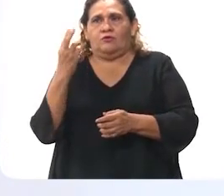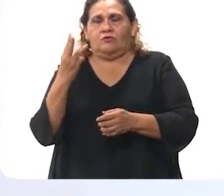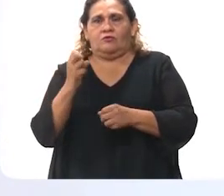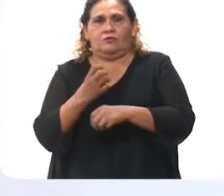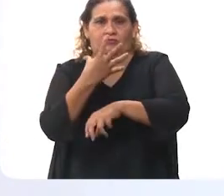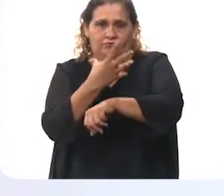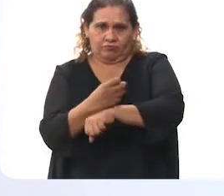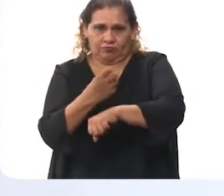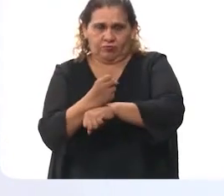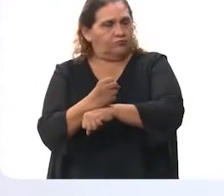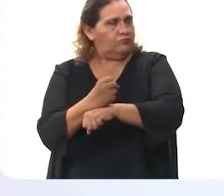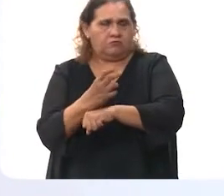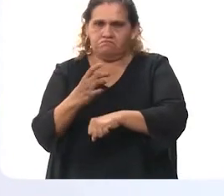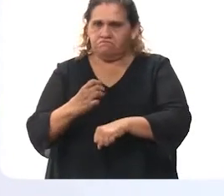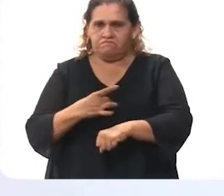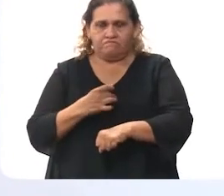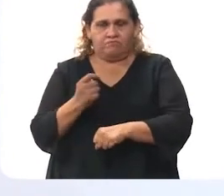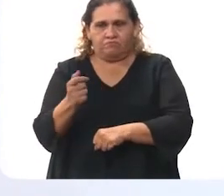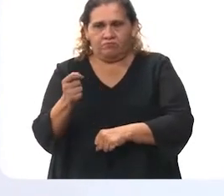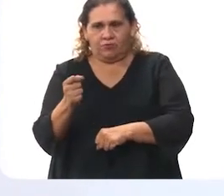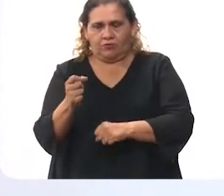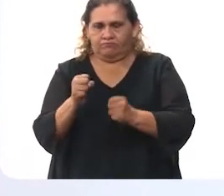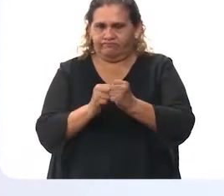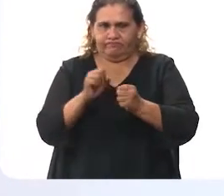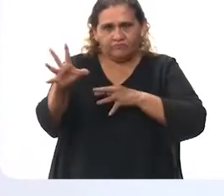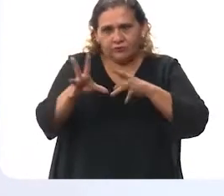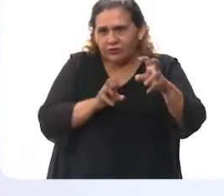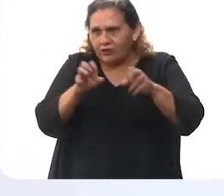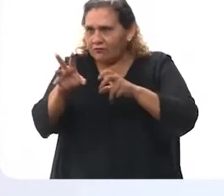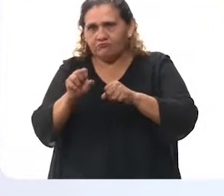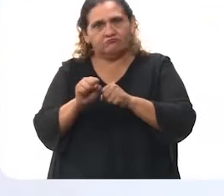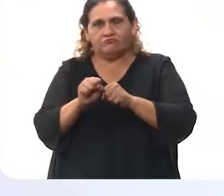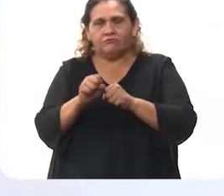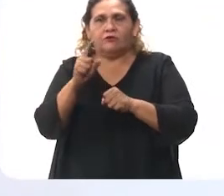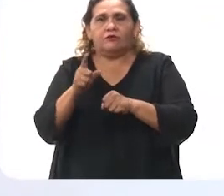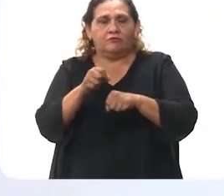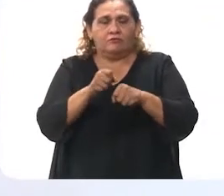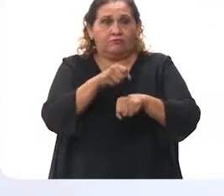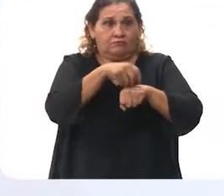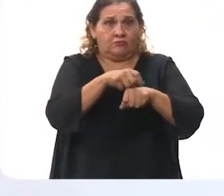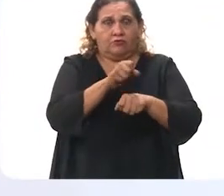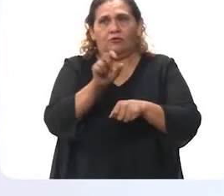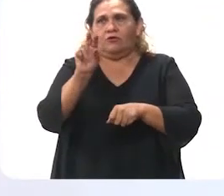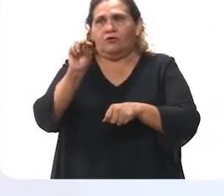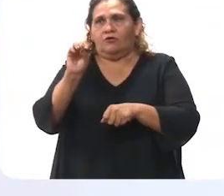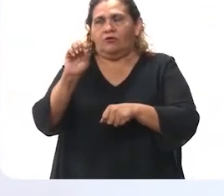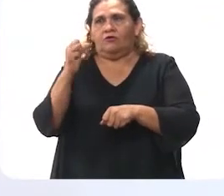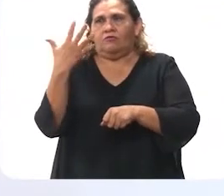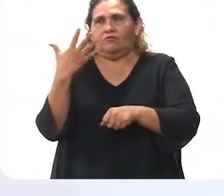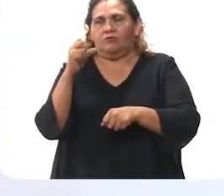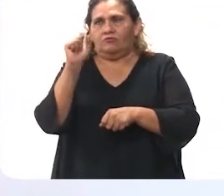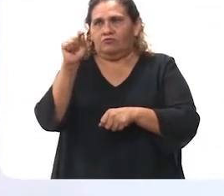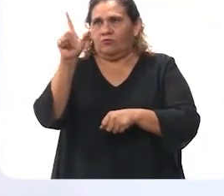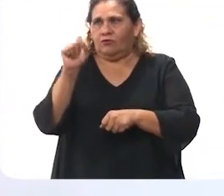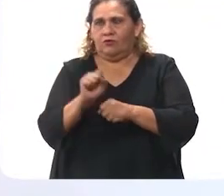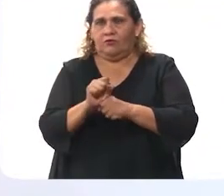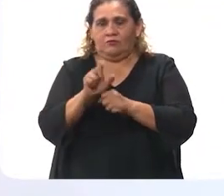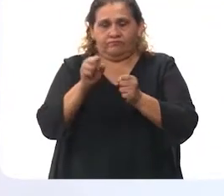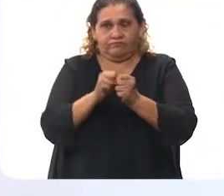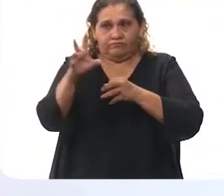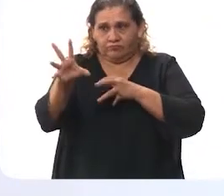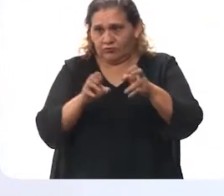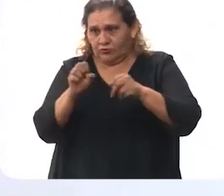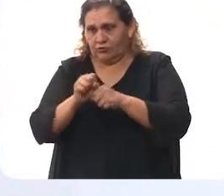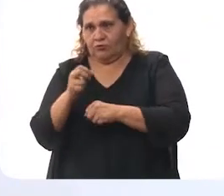leciobe 48,783 juntulul. Belechik pola 267 juntulul makpakti coronavirus. 235